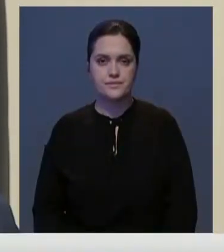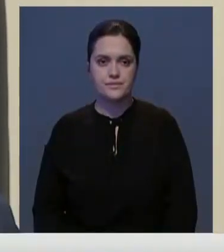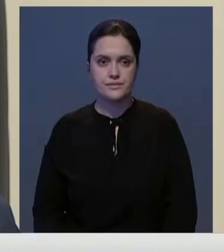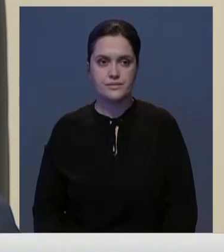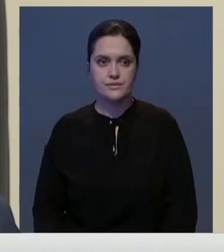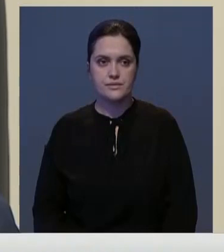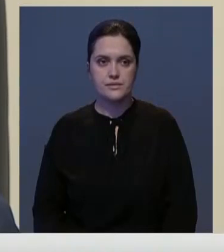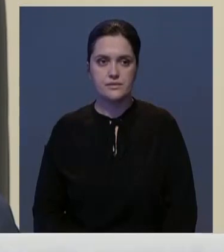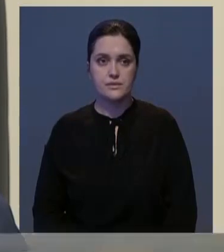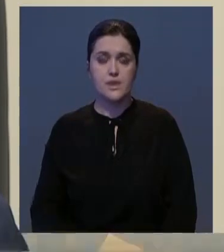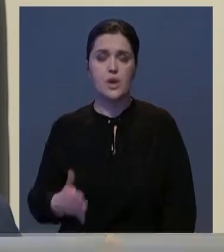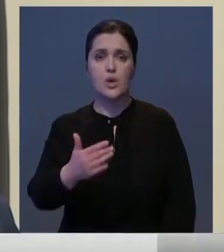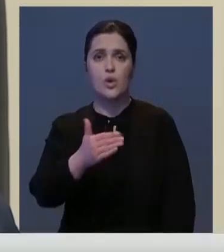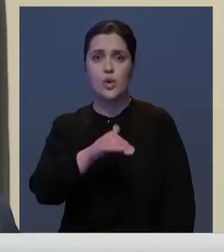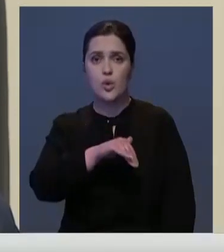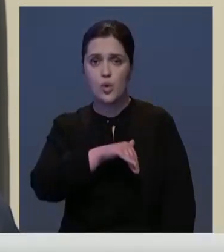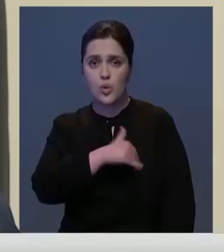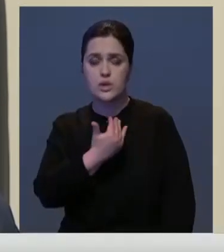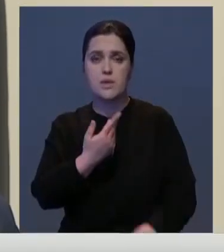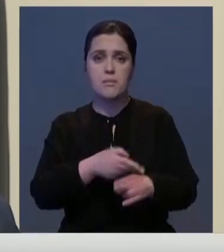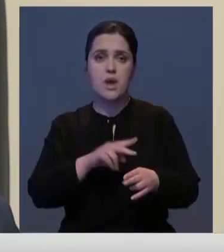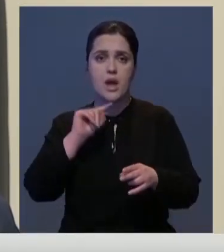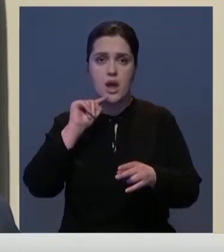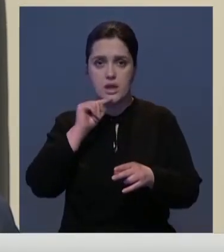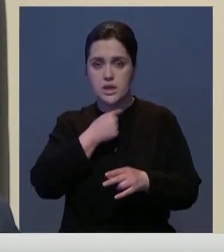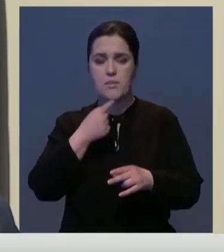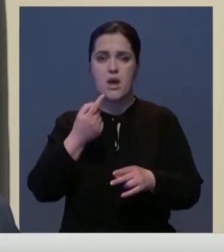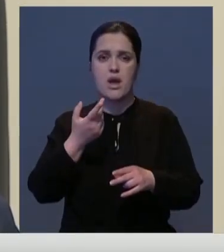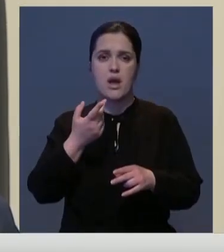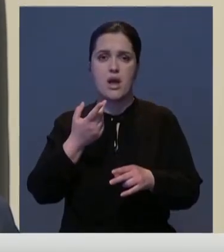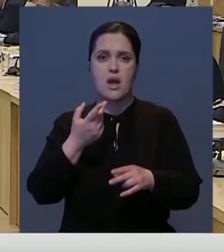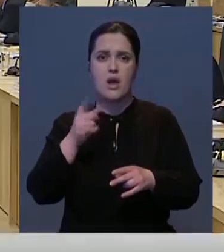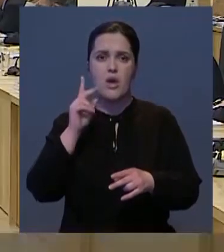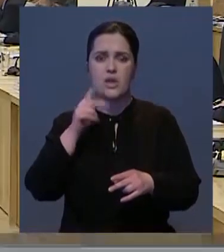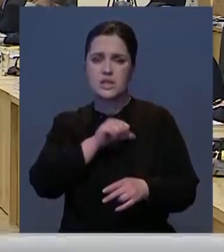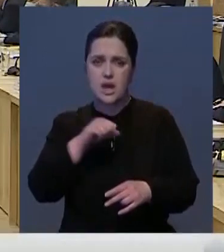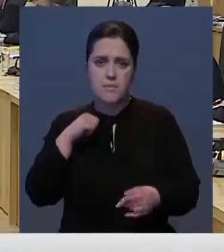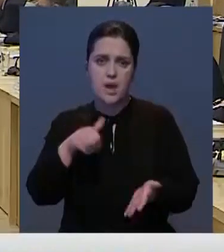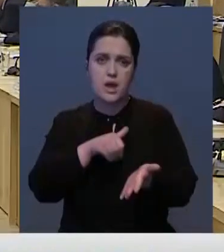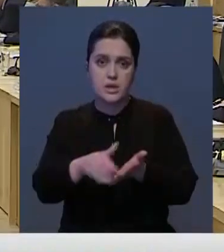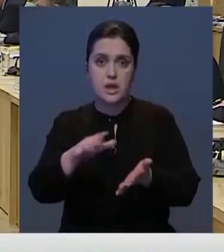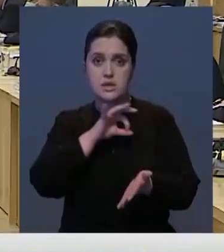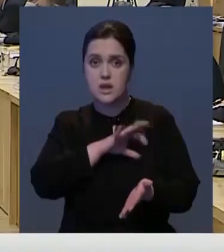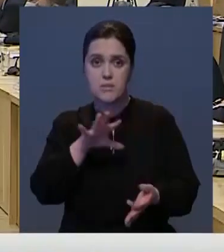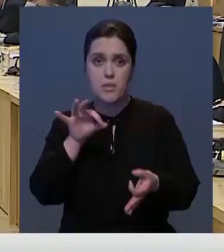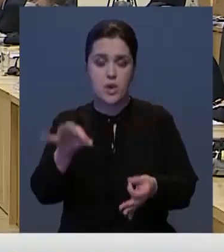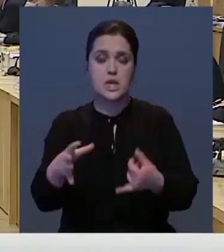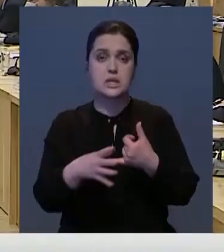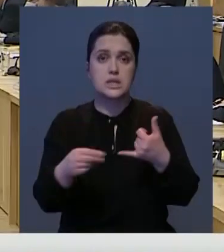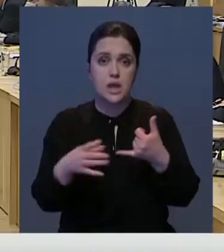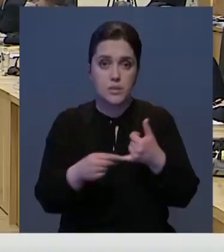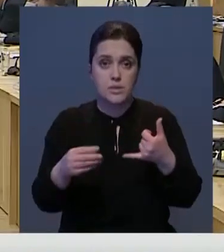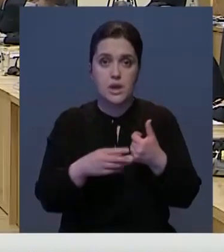В целях создания экономического понуждения к добровольному отказу от неиспользуемых сельхозземель нерадивыми землепользователями